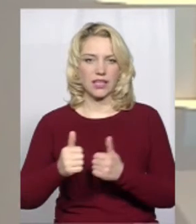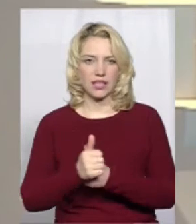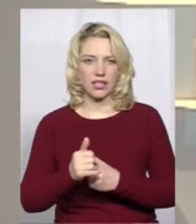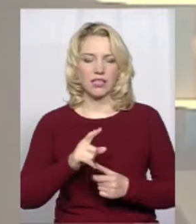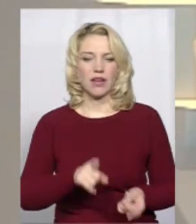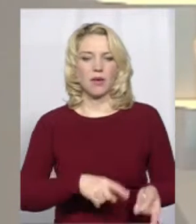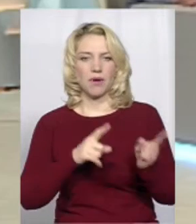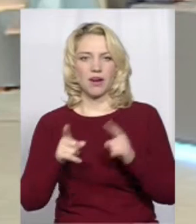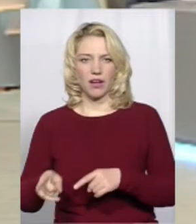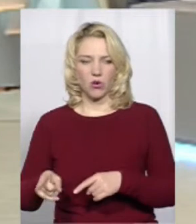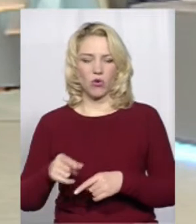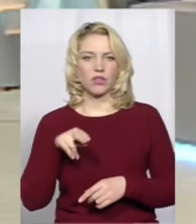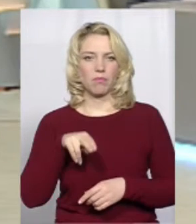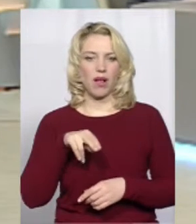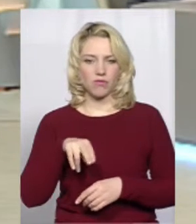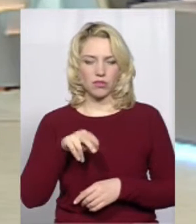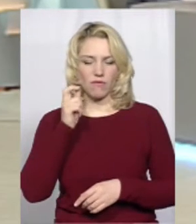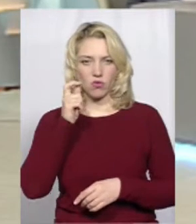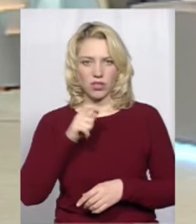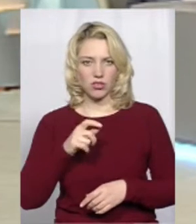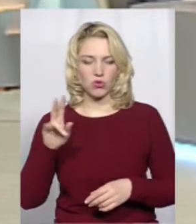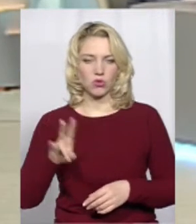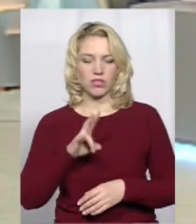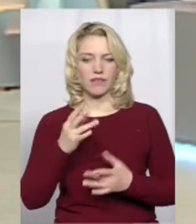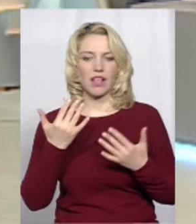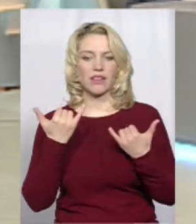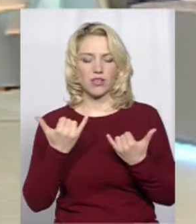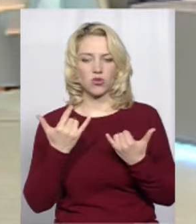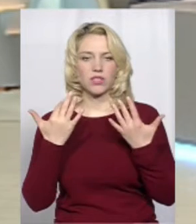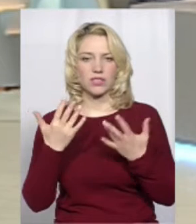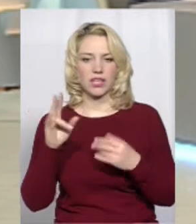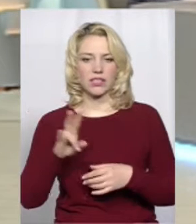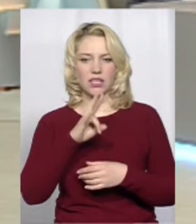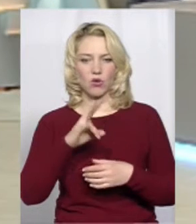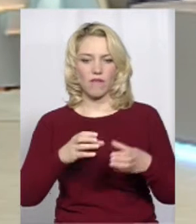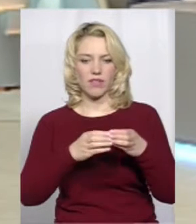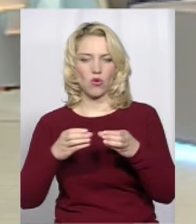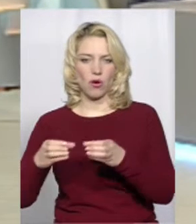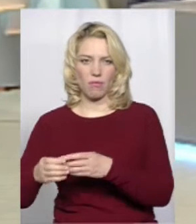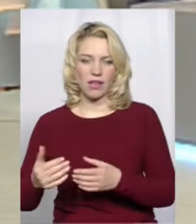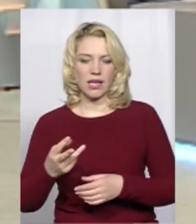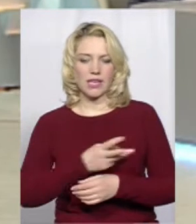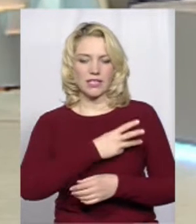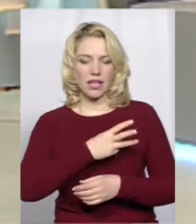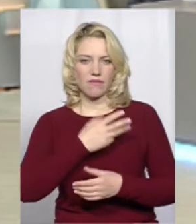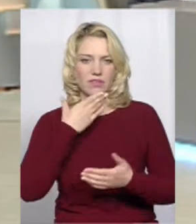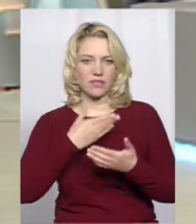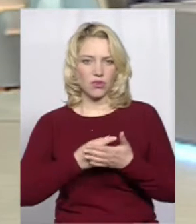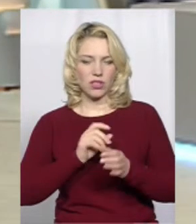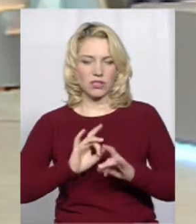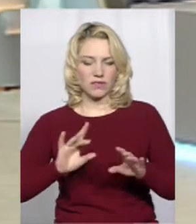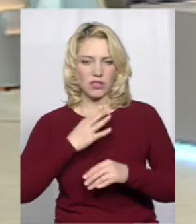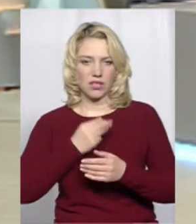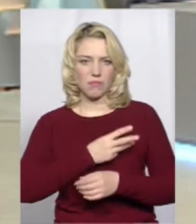церкви України. Отже, Олександра, на сьогодні скільки церковних громад заявили про своє бажання перейти до помісної